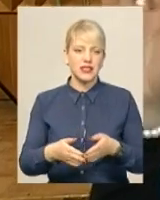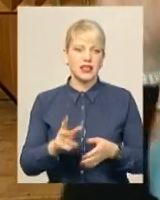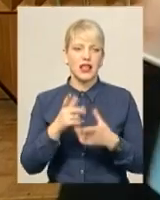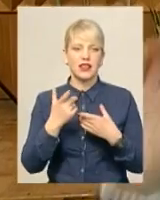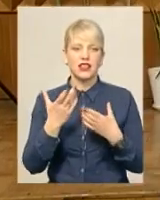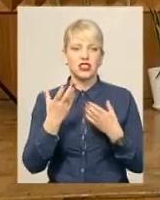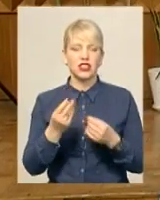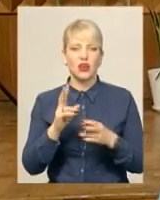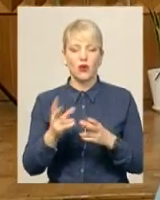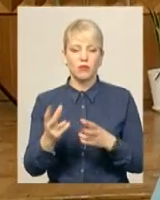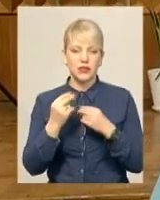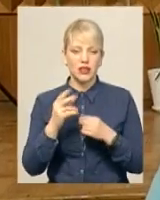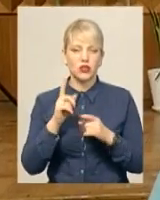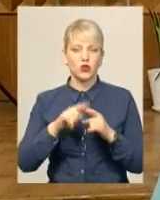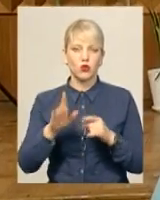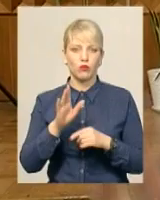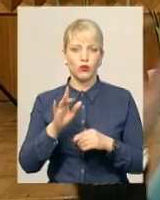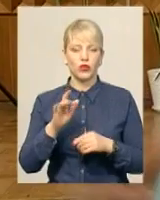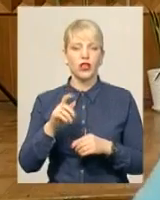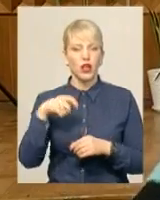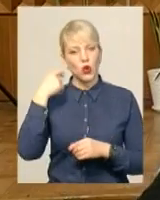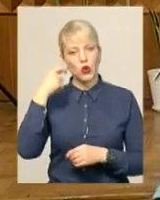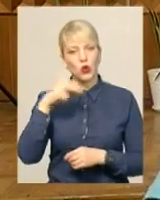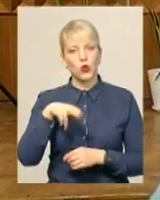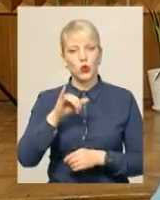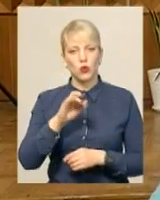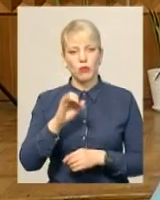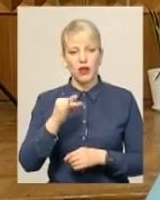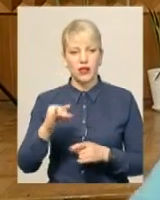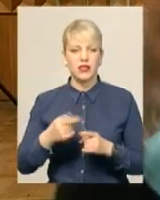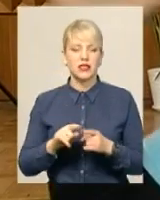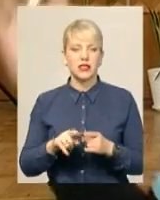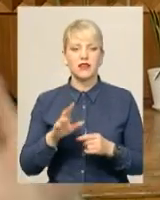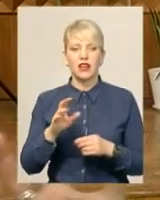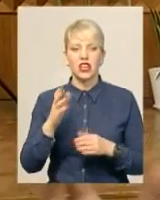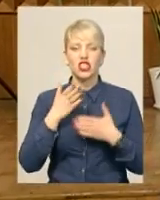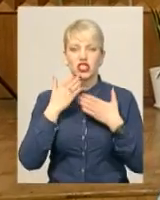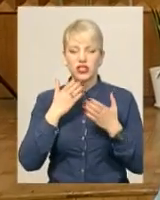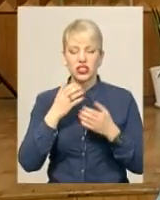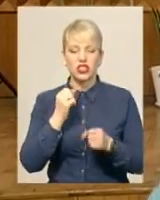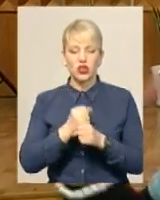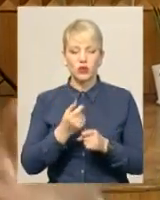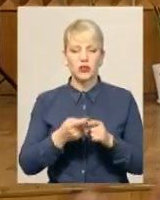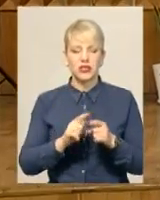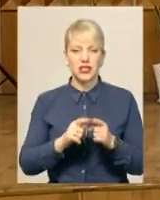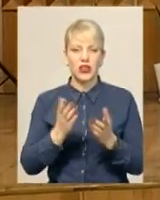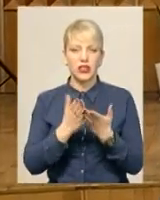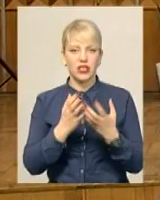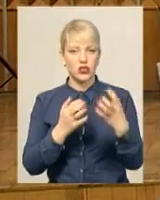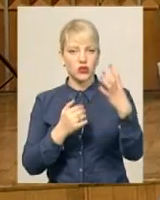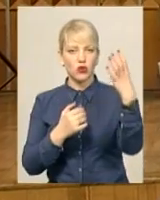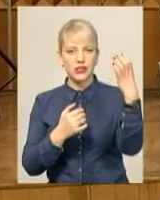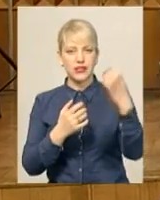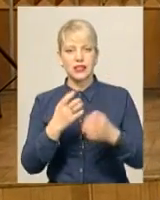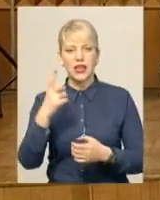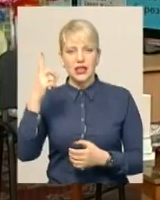не знаю, десь обіцяють, скоро в Дубаї буде. І читачі просто роблять цією книжкою селфі на тлі історичних пам'яток,